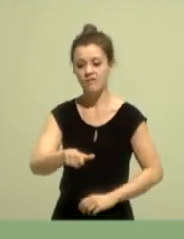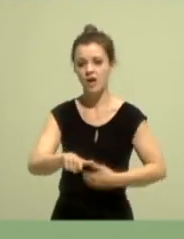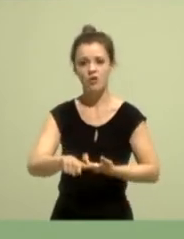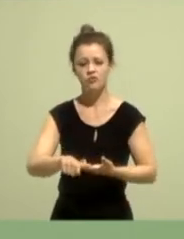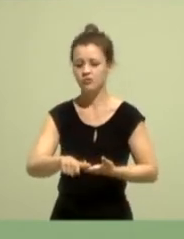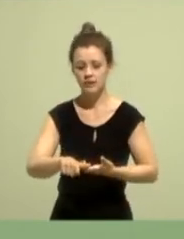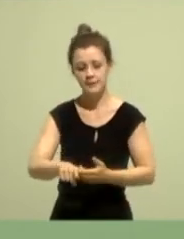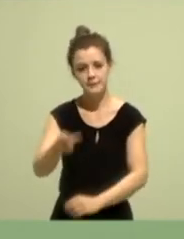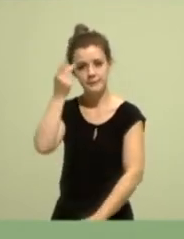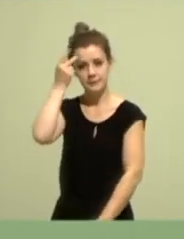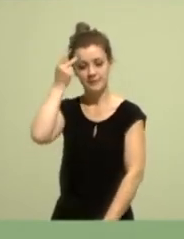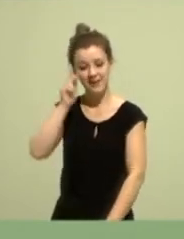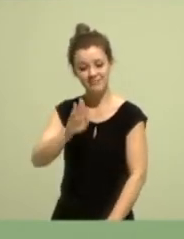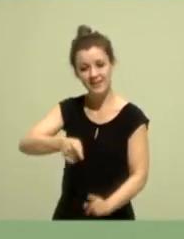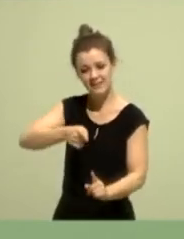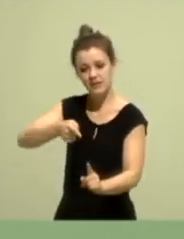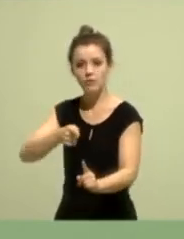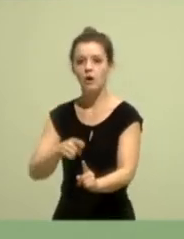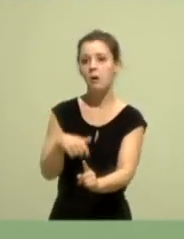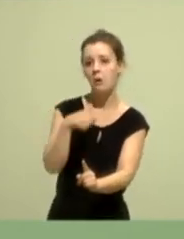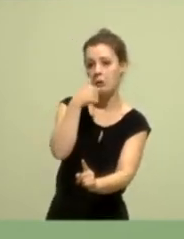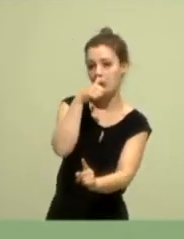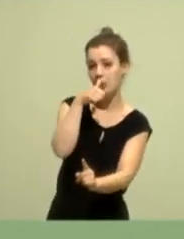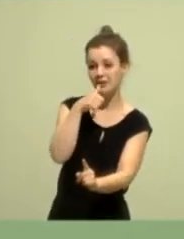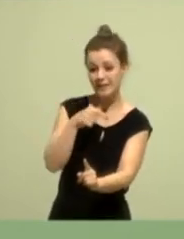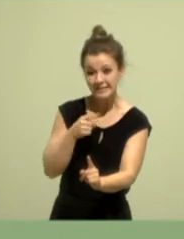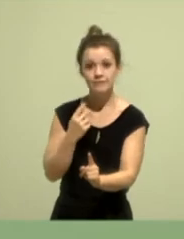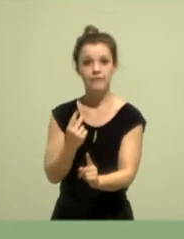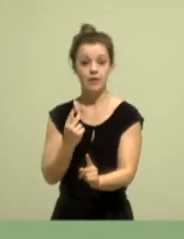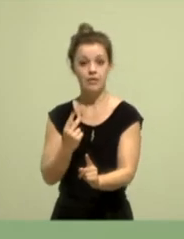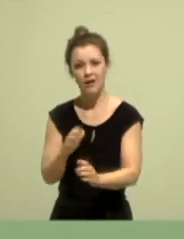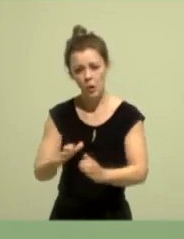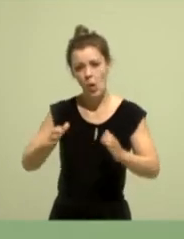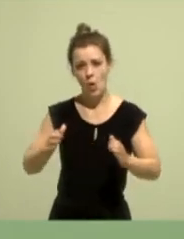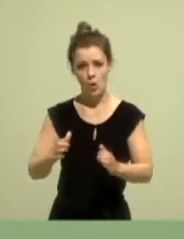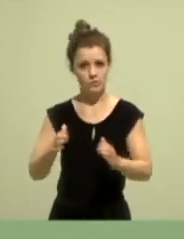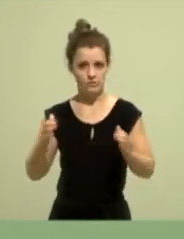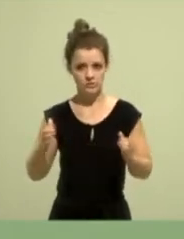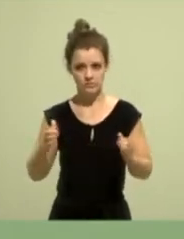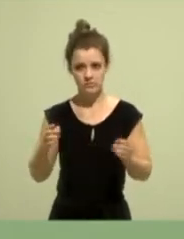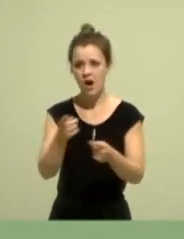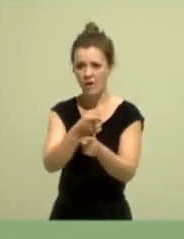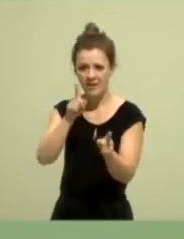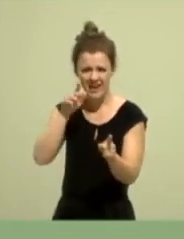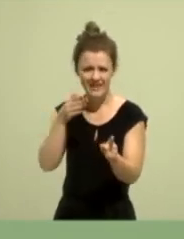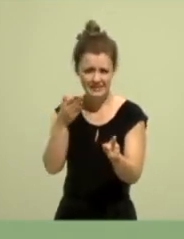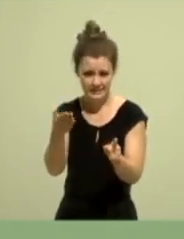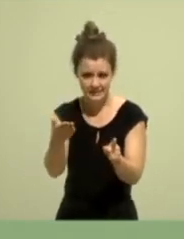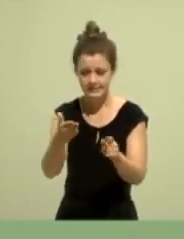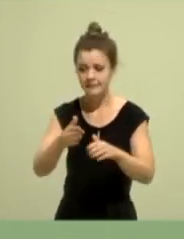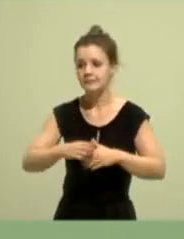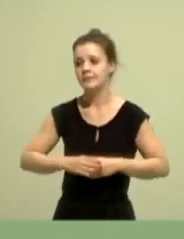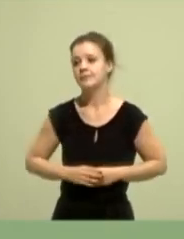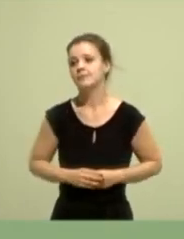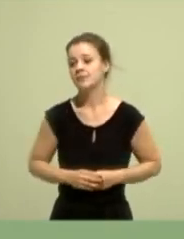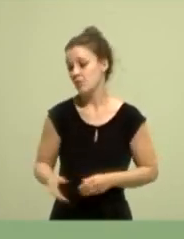sind wirklich nicht klein. Es dürfte auch kein Geheimnis sein, dass wir den Prozess, den